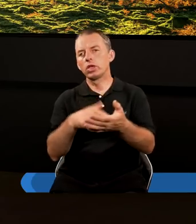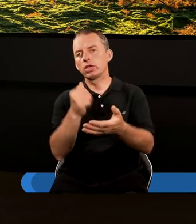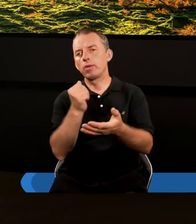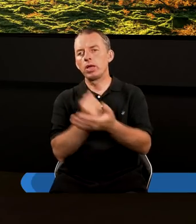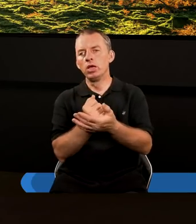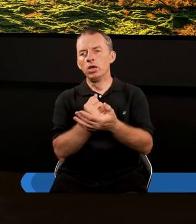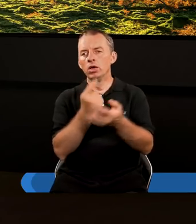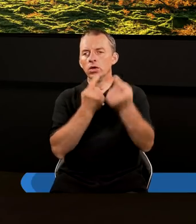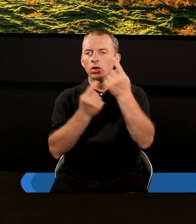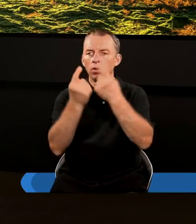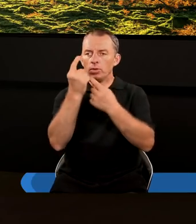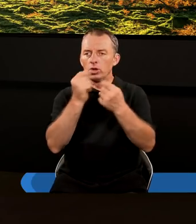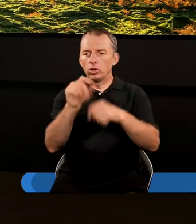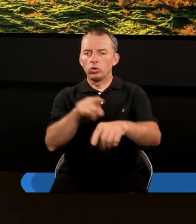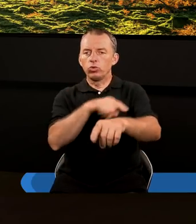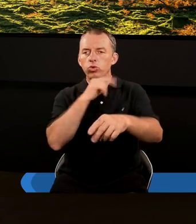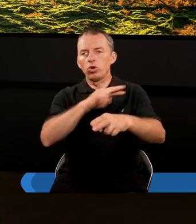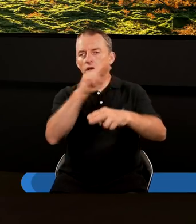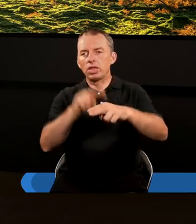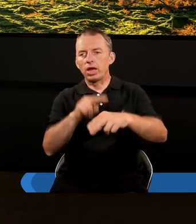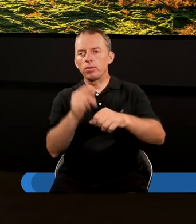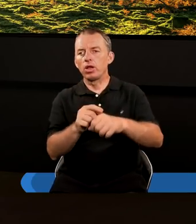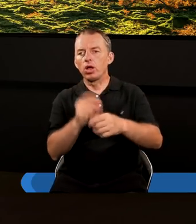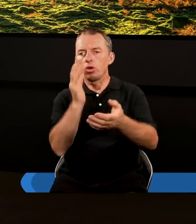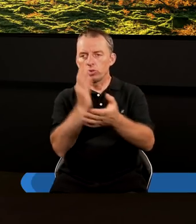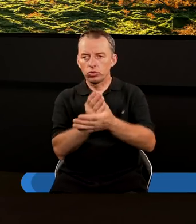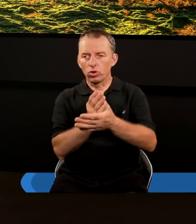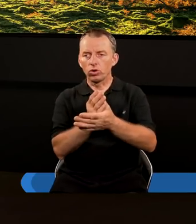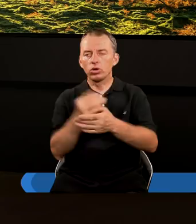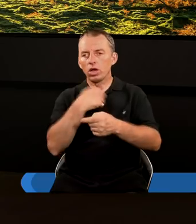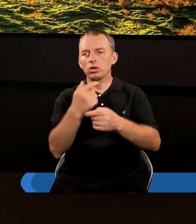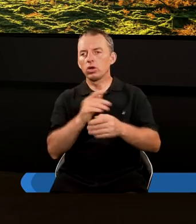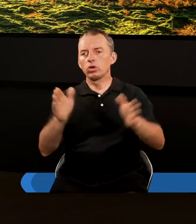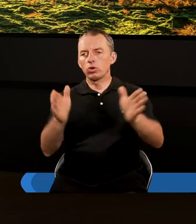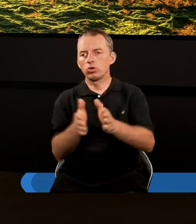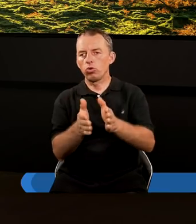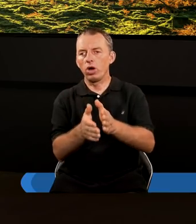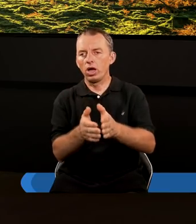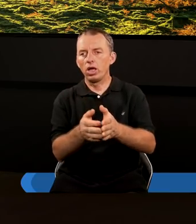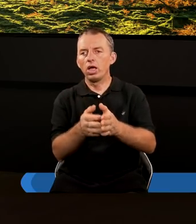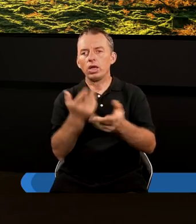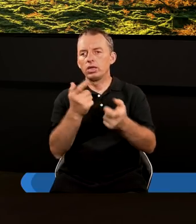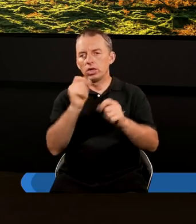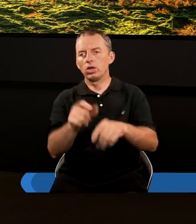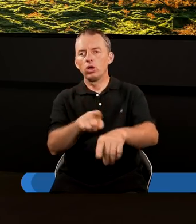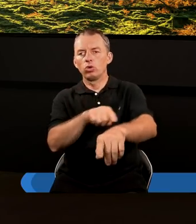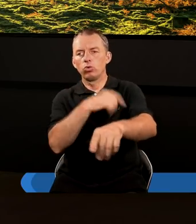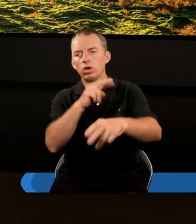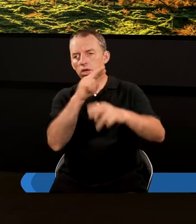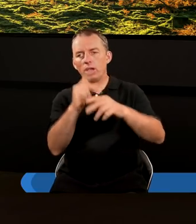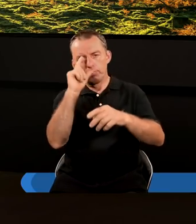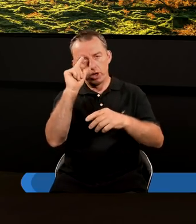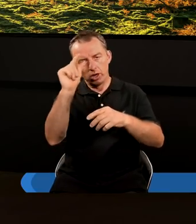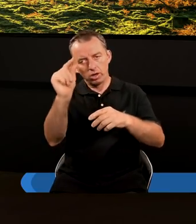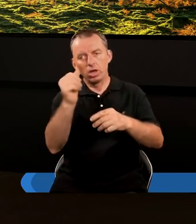to myślę, że ta długoterminowa perspektywa już nam się znacznie skróciła. No ale nic. Długoterminowa